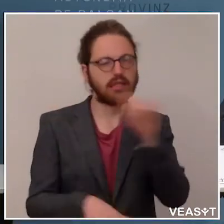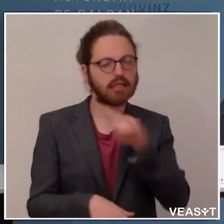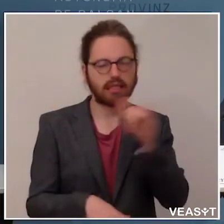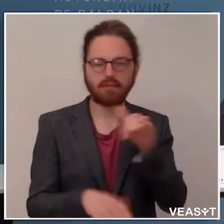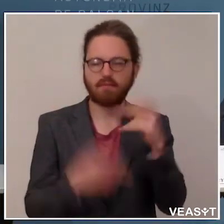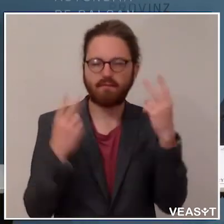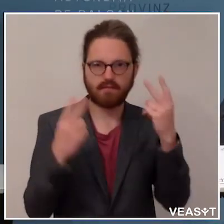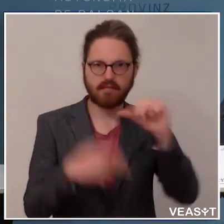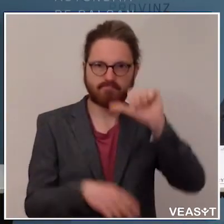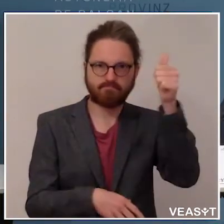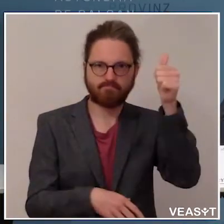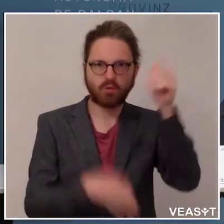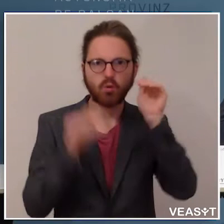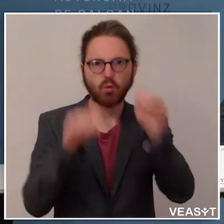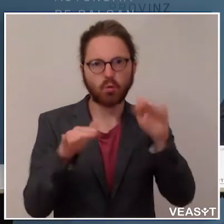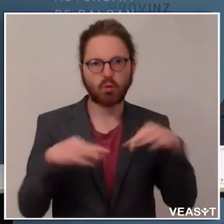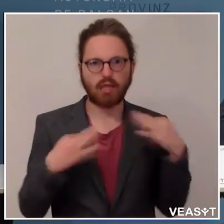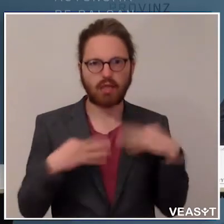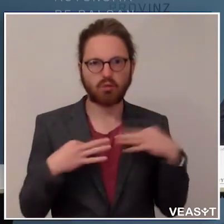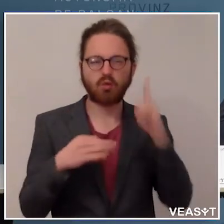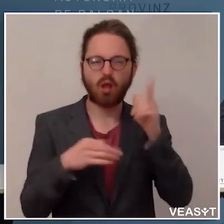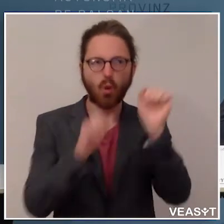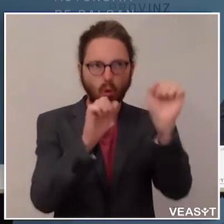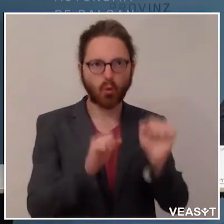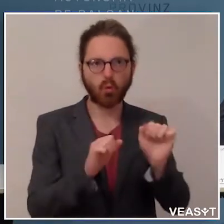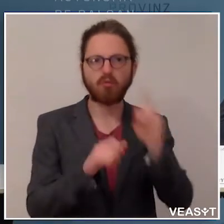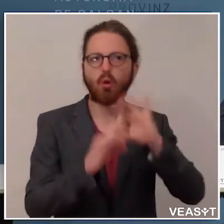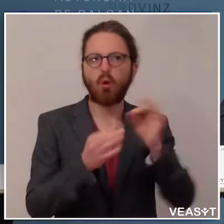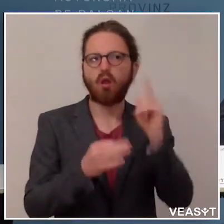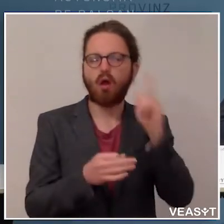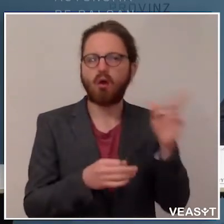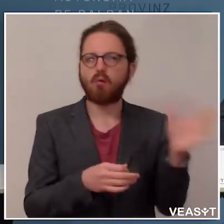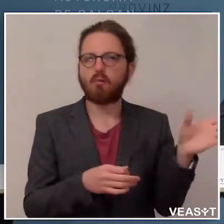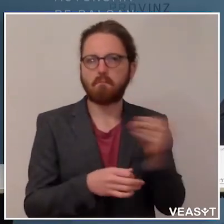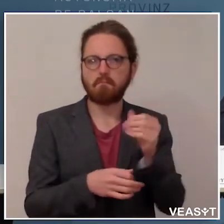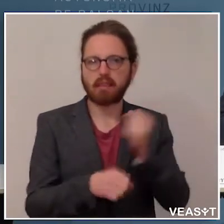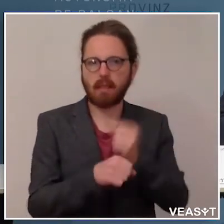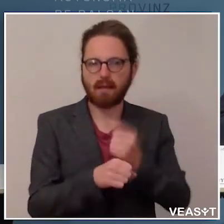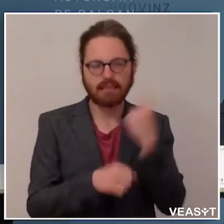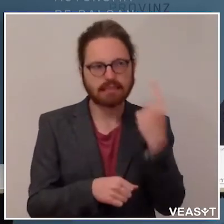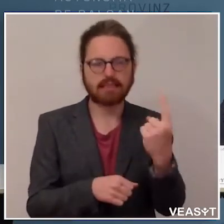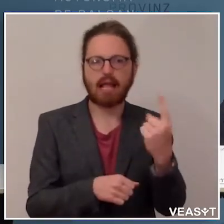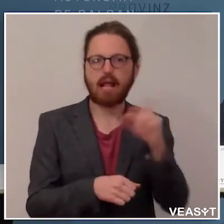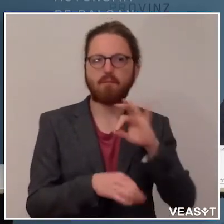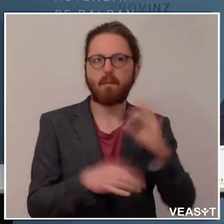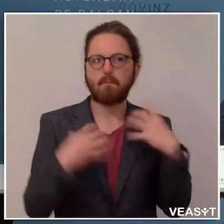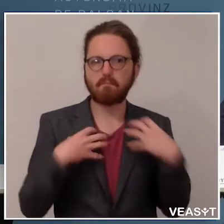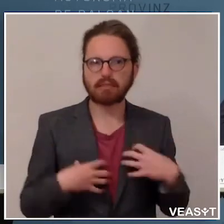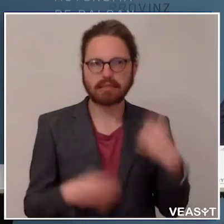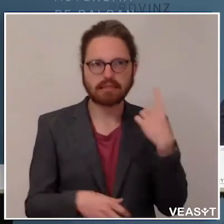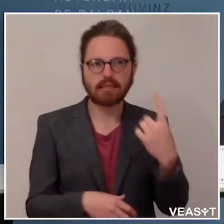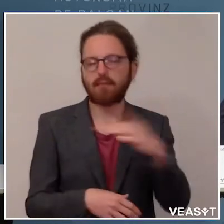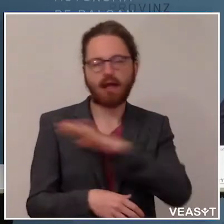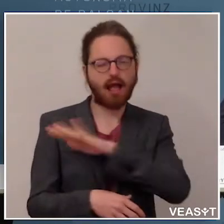Gesundheit der Kunden, aber auch der Mitarbeiter und Mitarbeiter des Betriebs, des Betriebsinhabers selbst, aller Personen, die betroffen